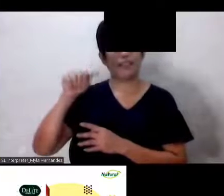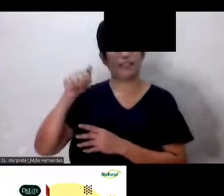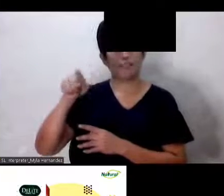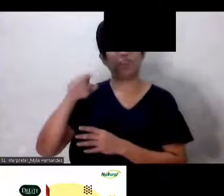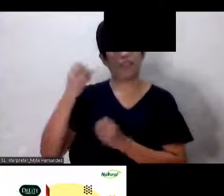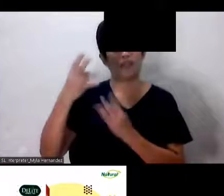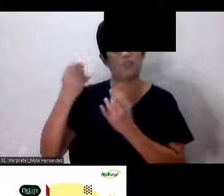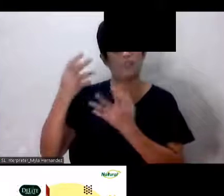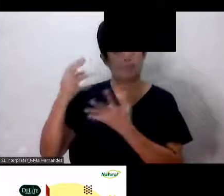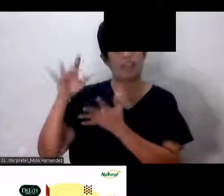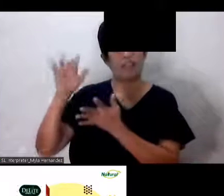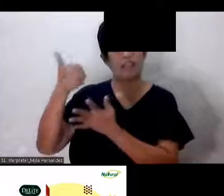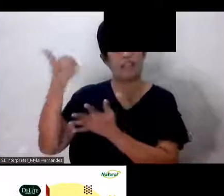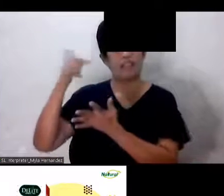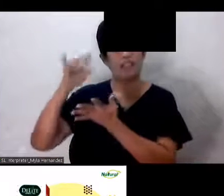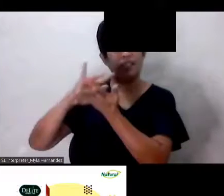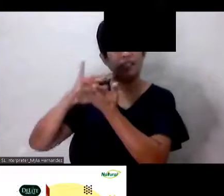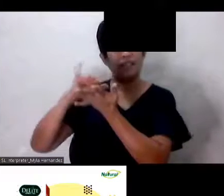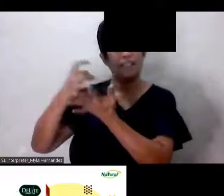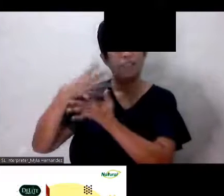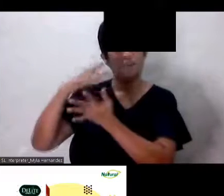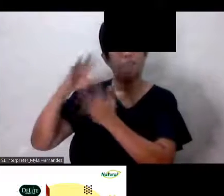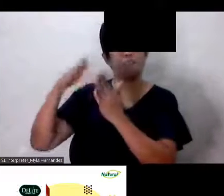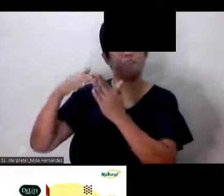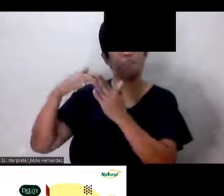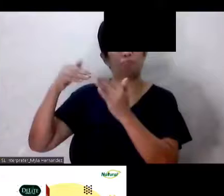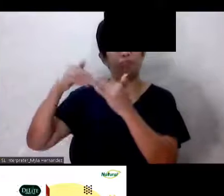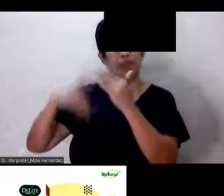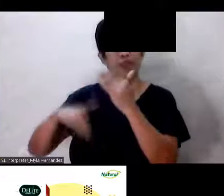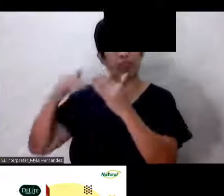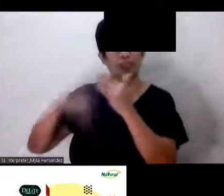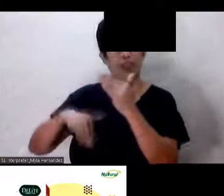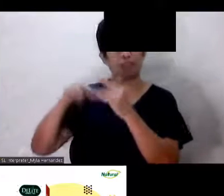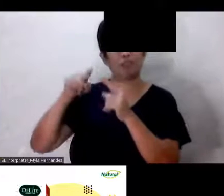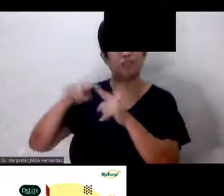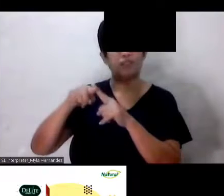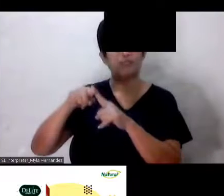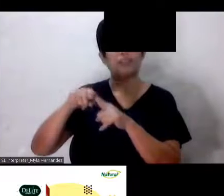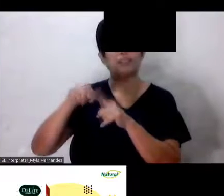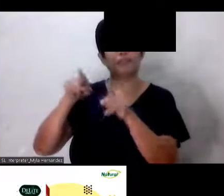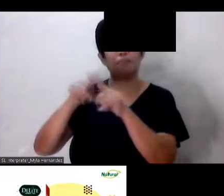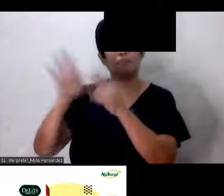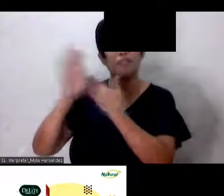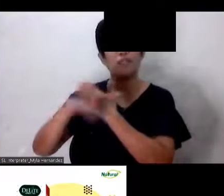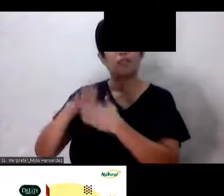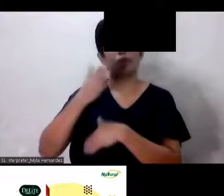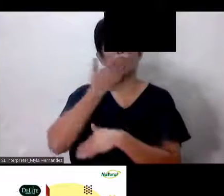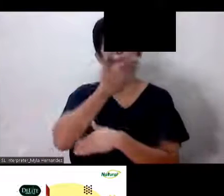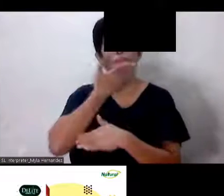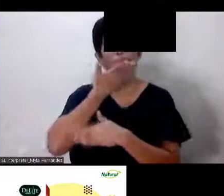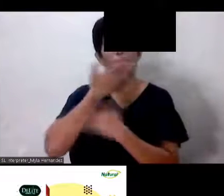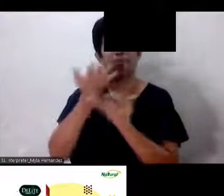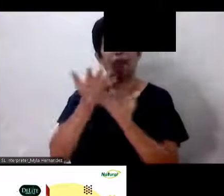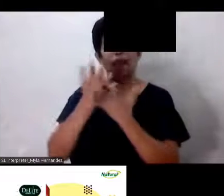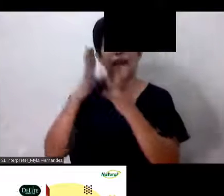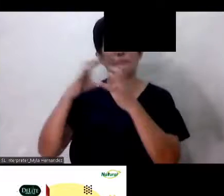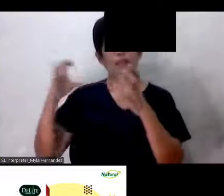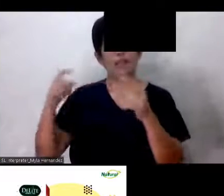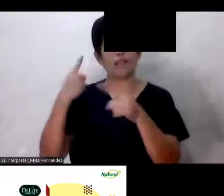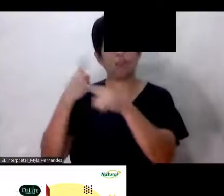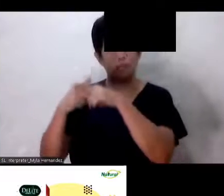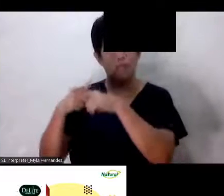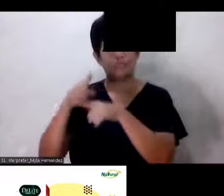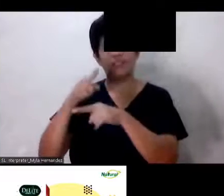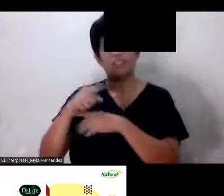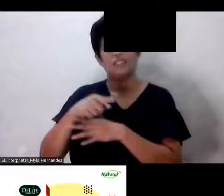akong Maintenance Binawasan ko po At pinalit ko Ang Ampalaya Plus Kasi bumaba ang sugar ko Sa Bumaba ang sugar ko Sa umaga